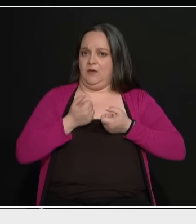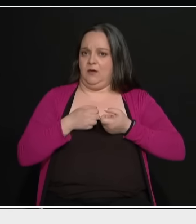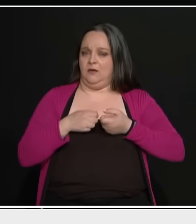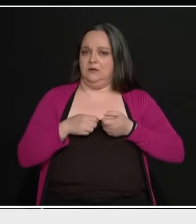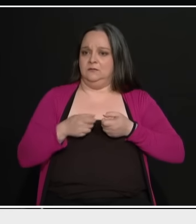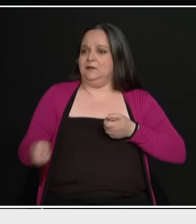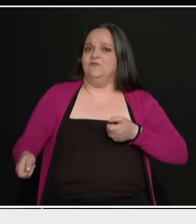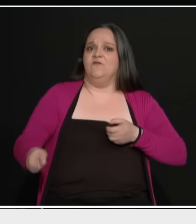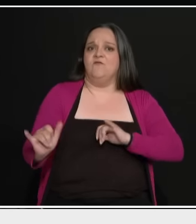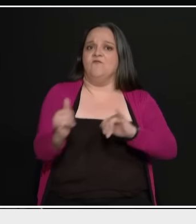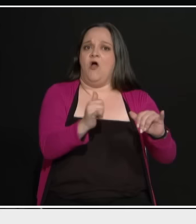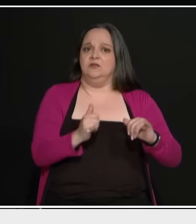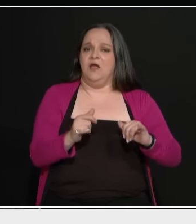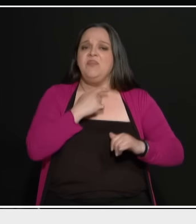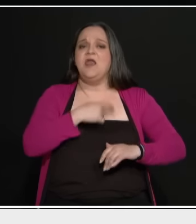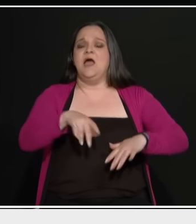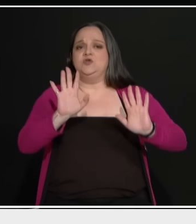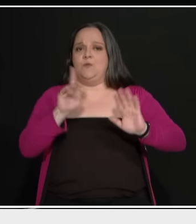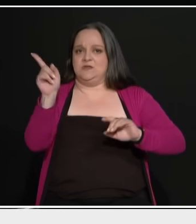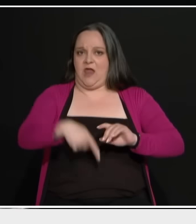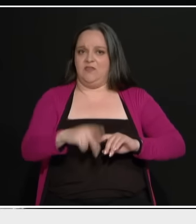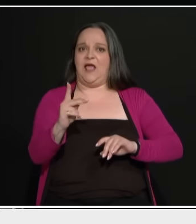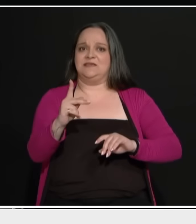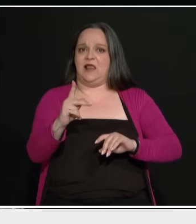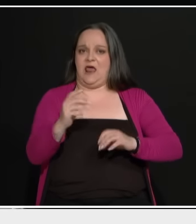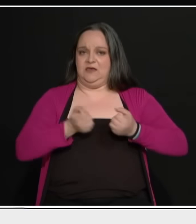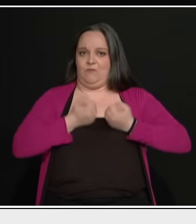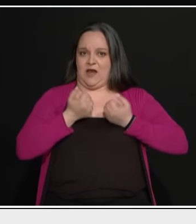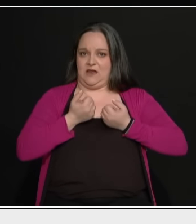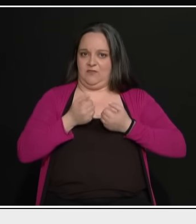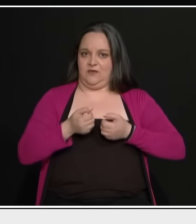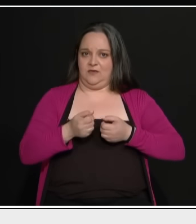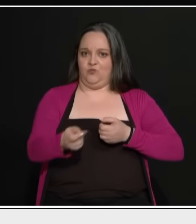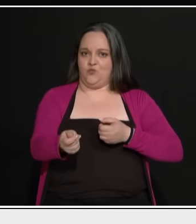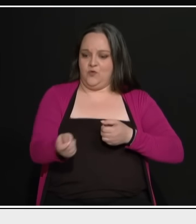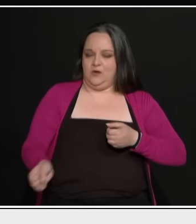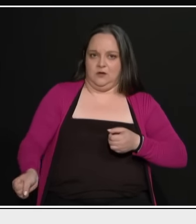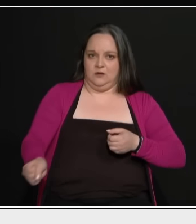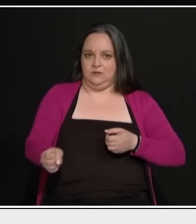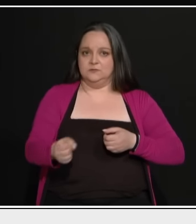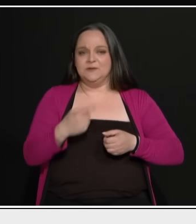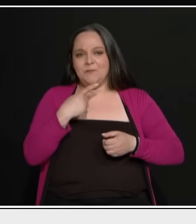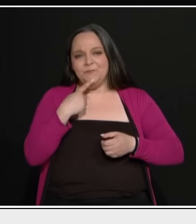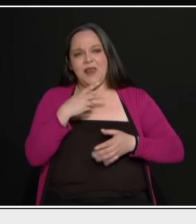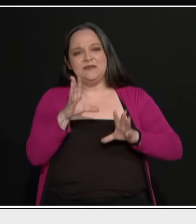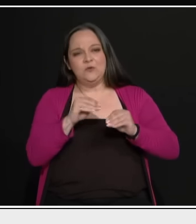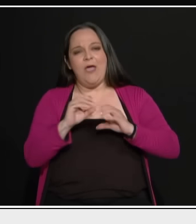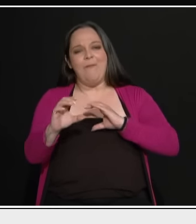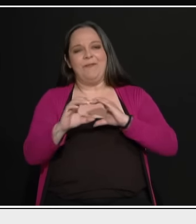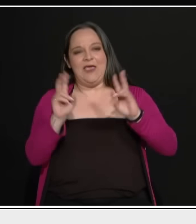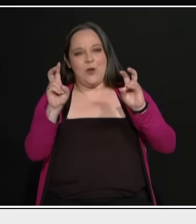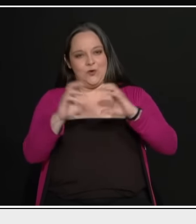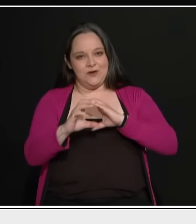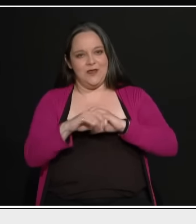χρειαζόμασταν το γκασελάκι για να παίξουμε με το σκύλο. Βεβαίως, τώρα βάλετε το κομμάτι της επικοινωνίας. Θα το πιάσουμε σε λίγο. Αν